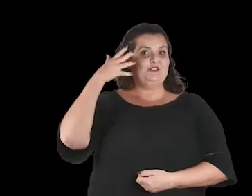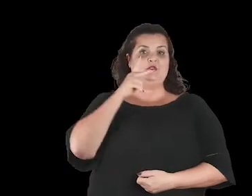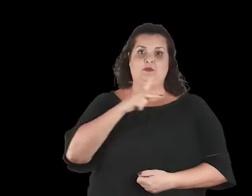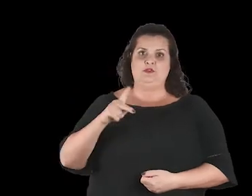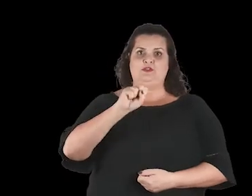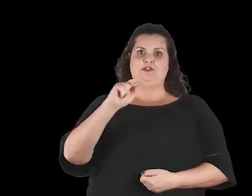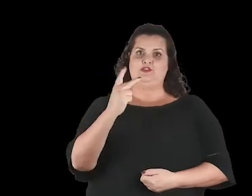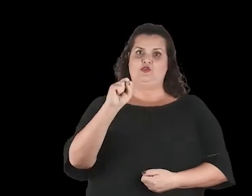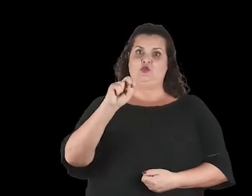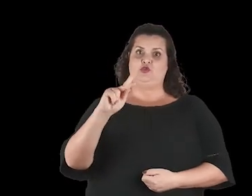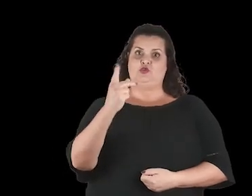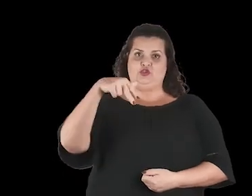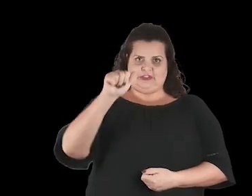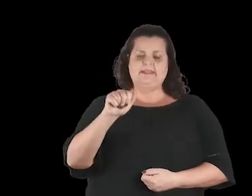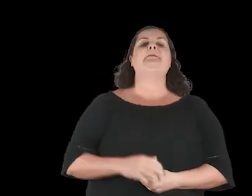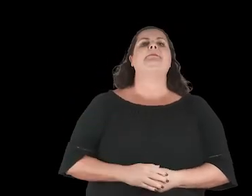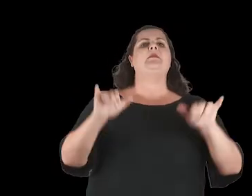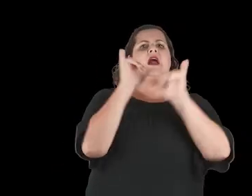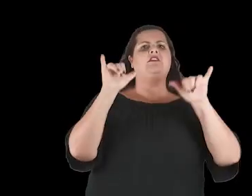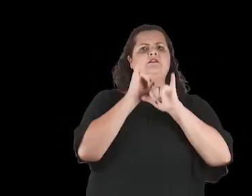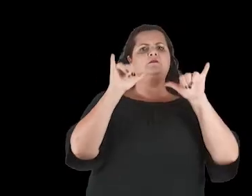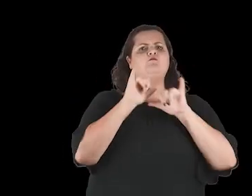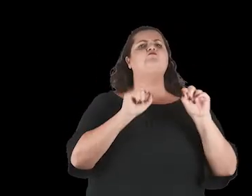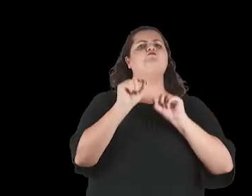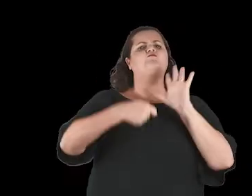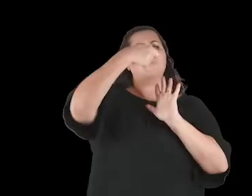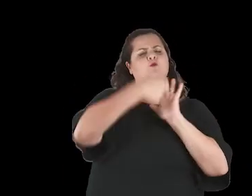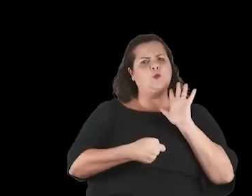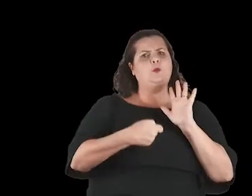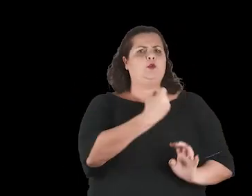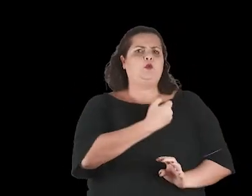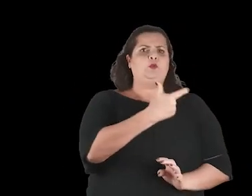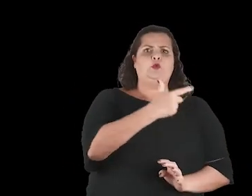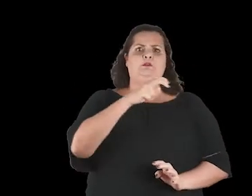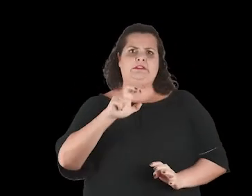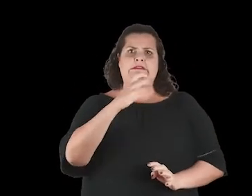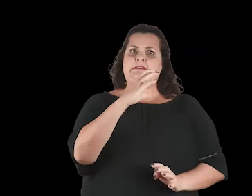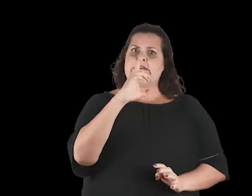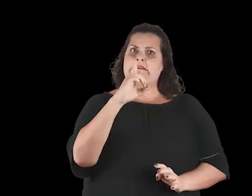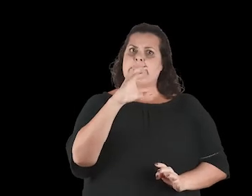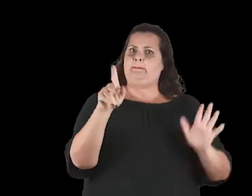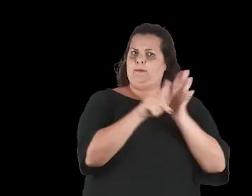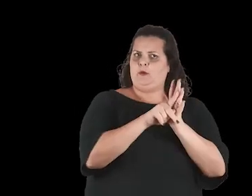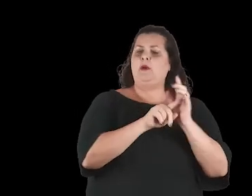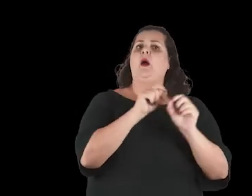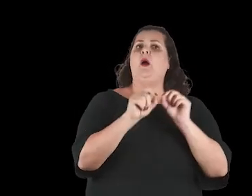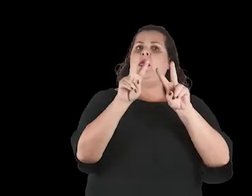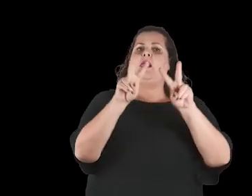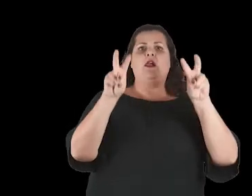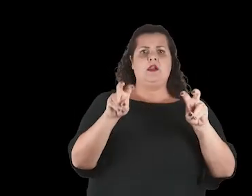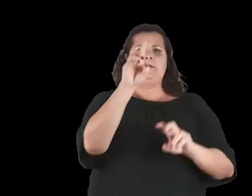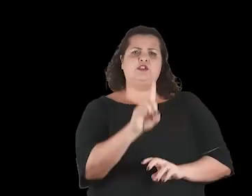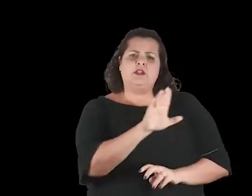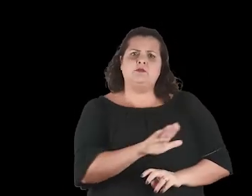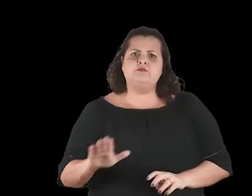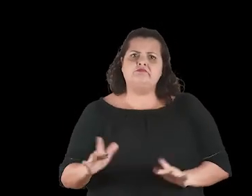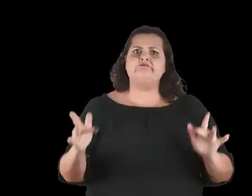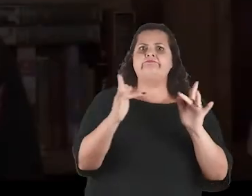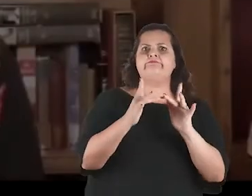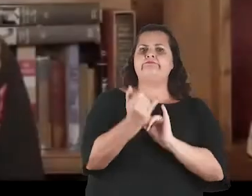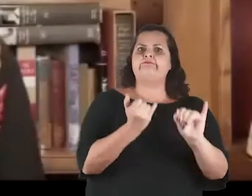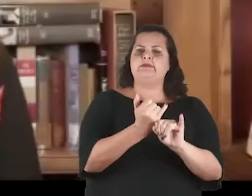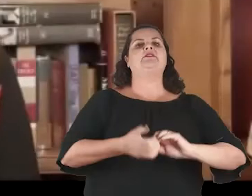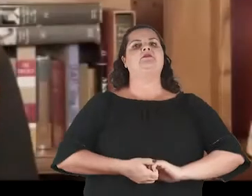Discurso da professora Shoshana Zbov na divulgação do comentário geral número 25 da CDC sobre o direito das crianças em relação ao ambiente